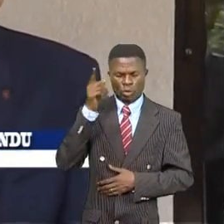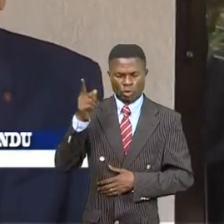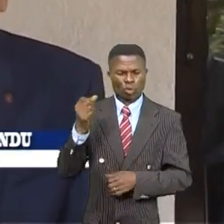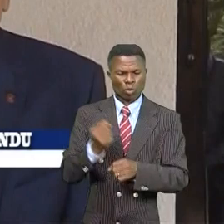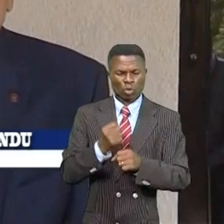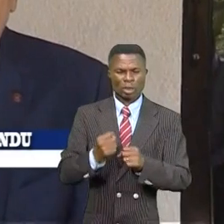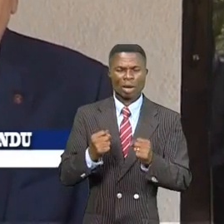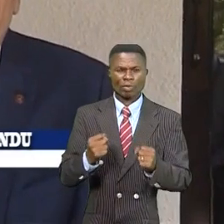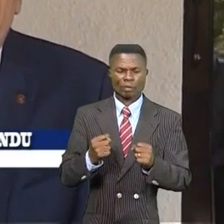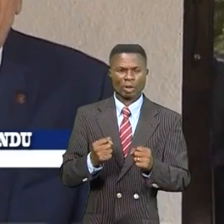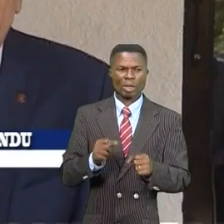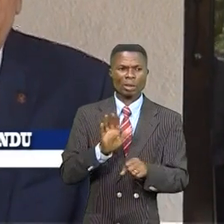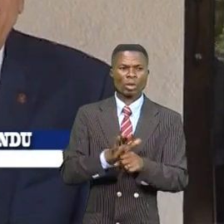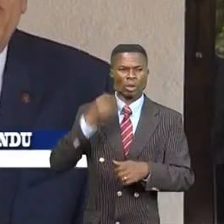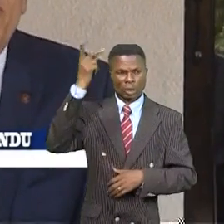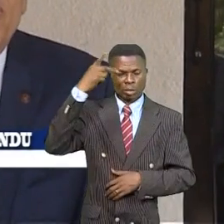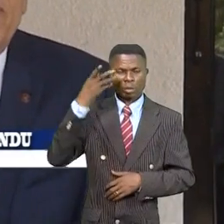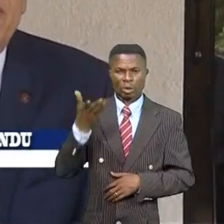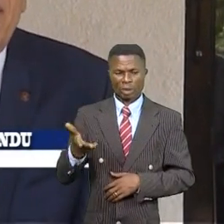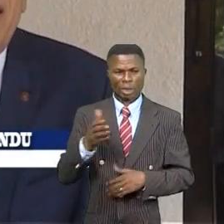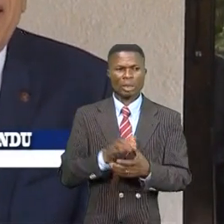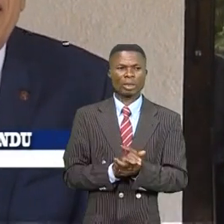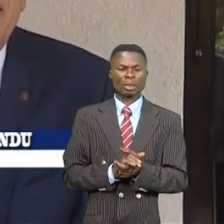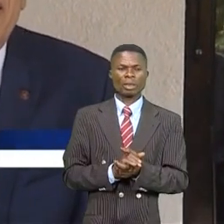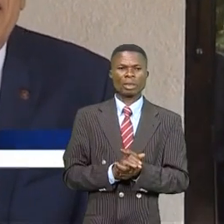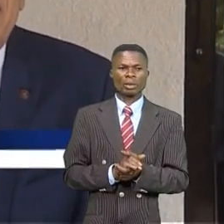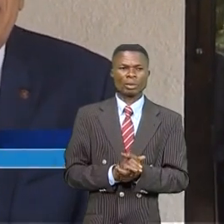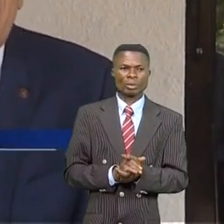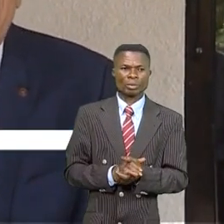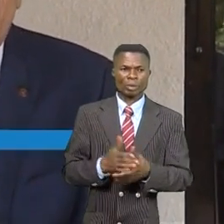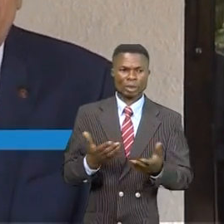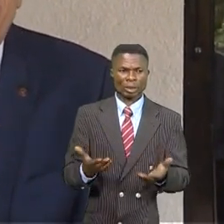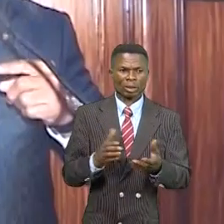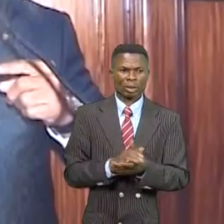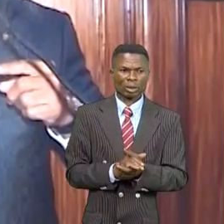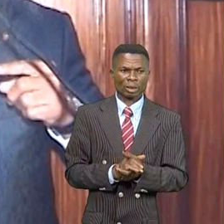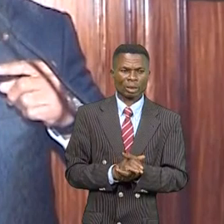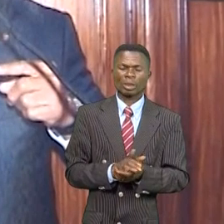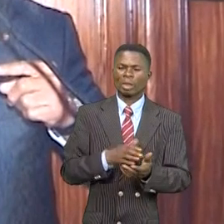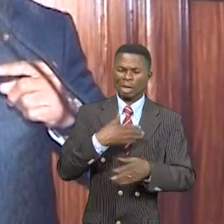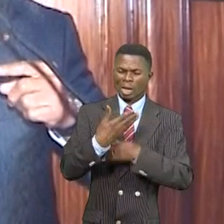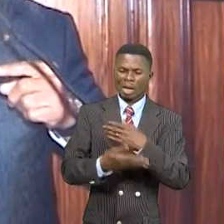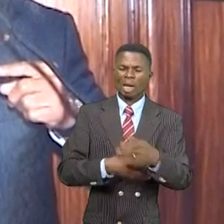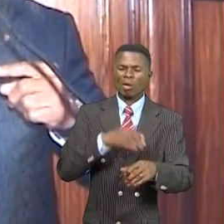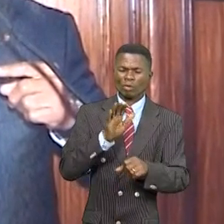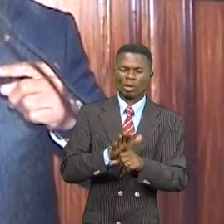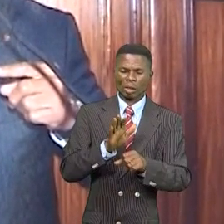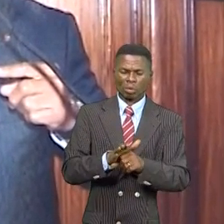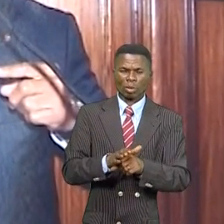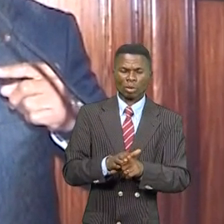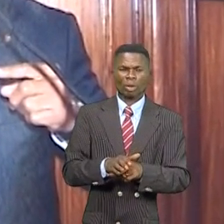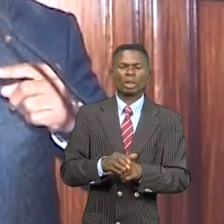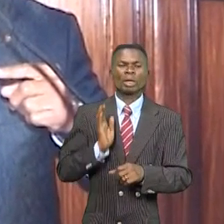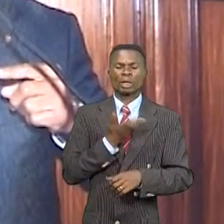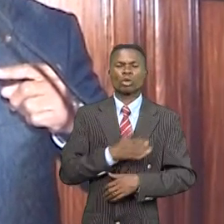professionnellement de barrière qui dirait son cur parce qu'il a été ailleurs occupé des fonctions éminentes au niveau des services de